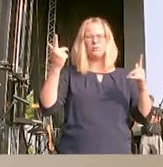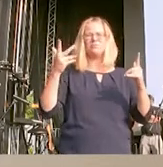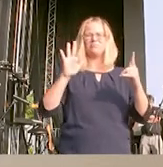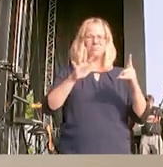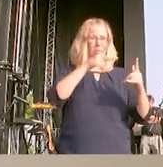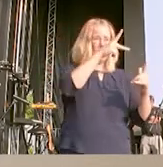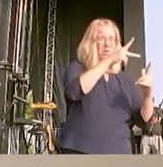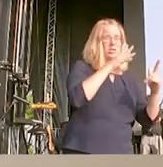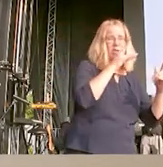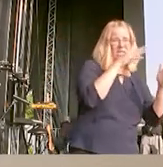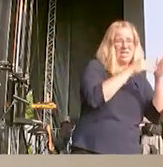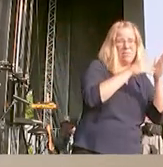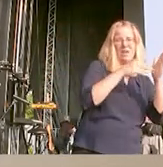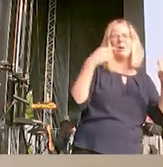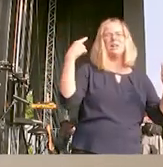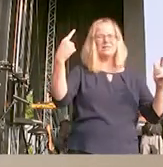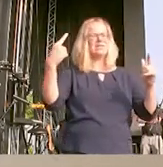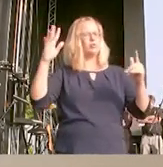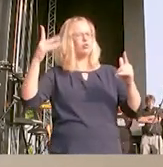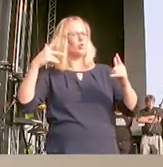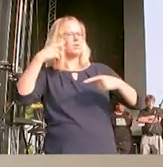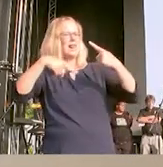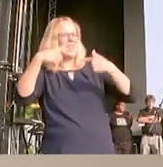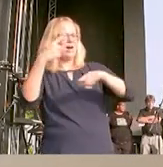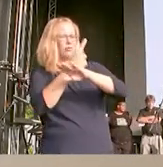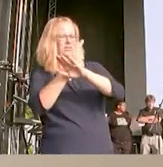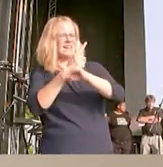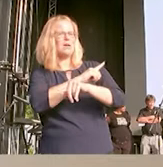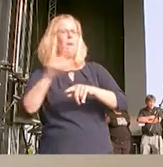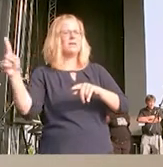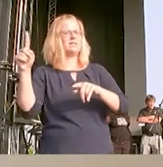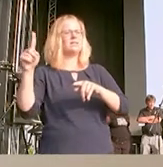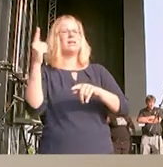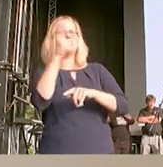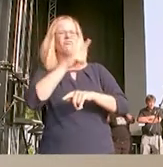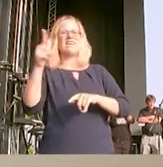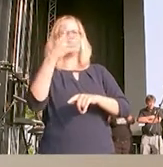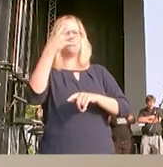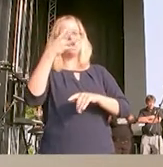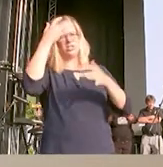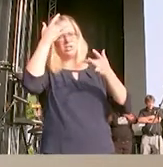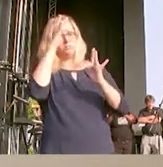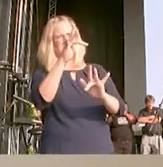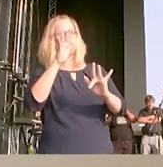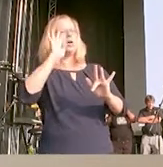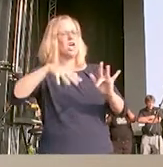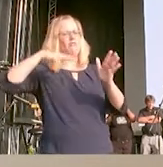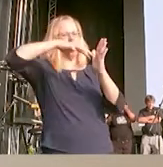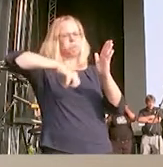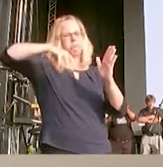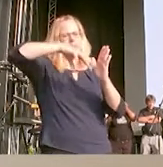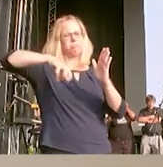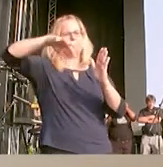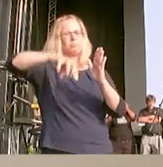Pödelwitz eine genehmigte Laufzeit bis 2040. Obwohl Deutschland schon